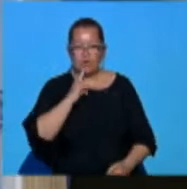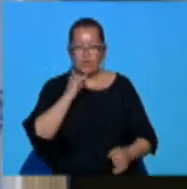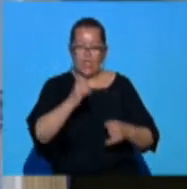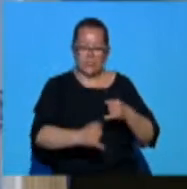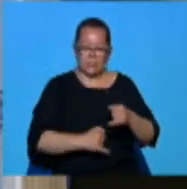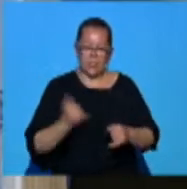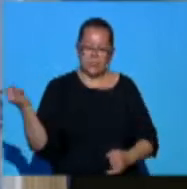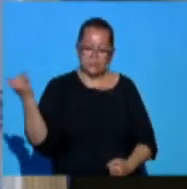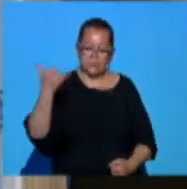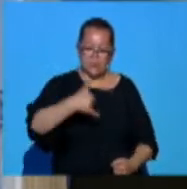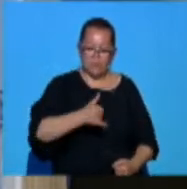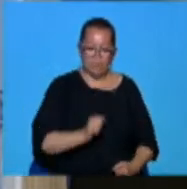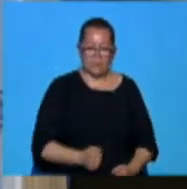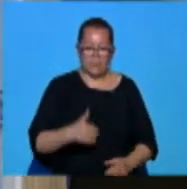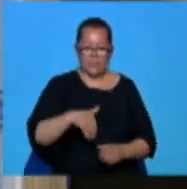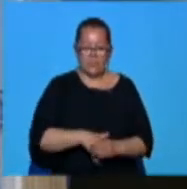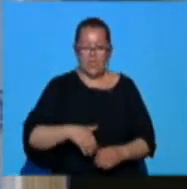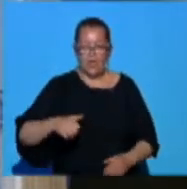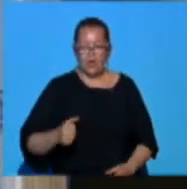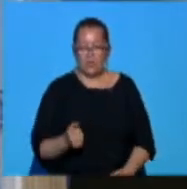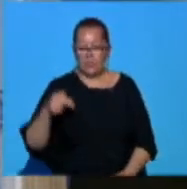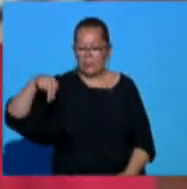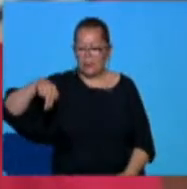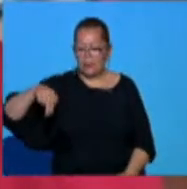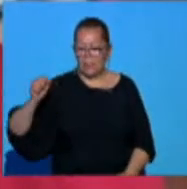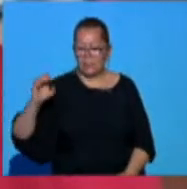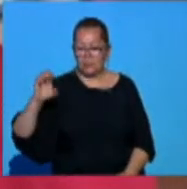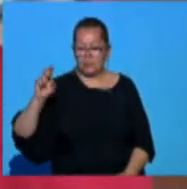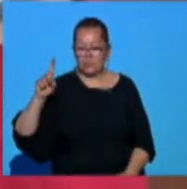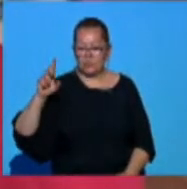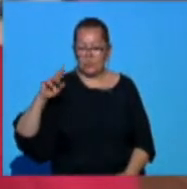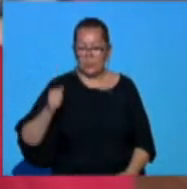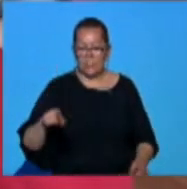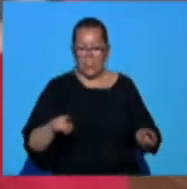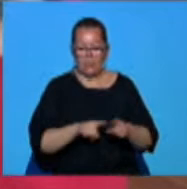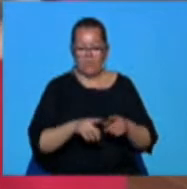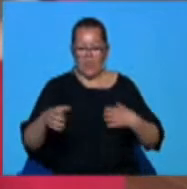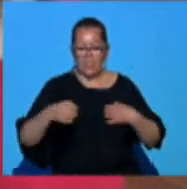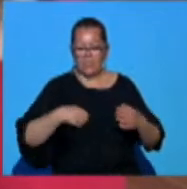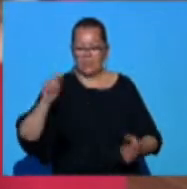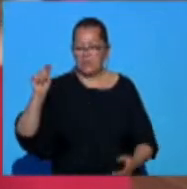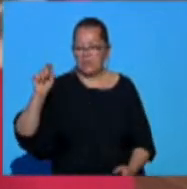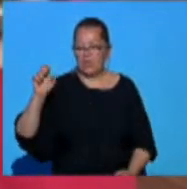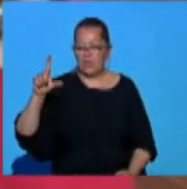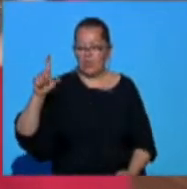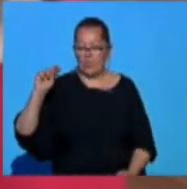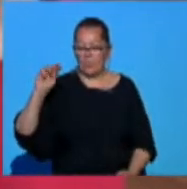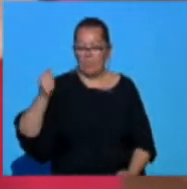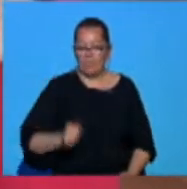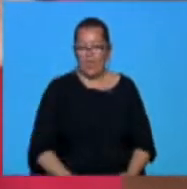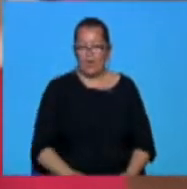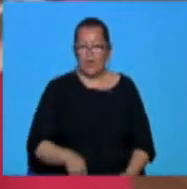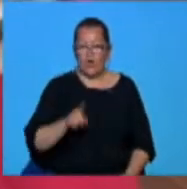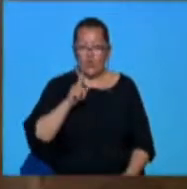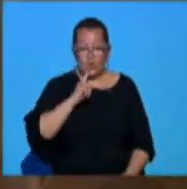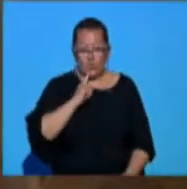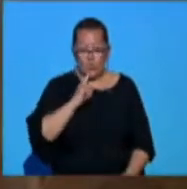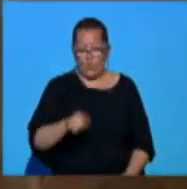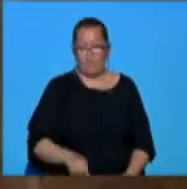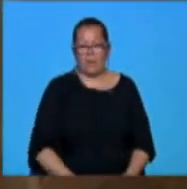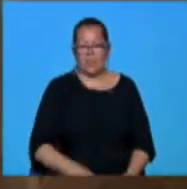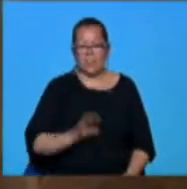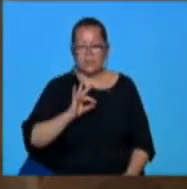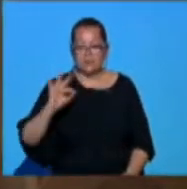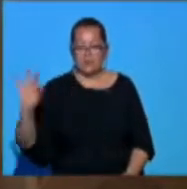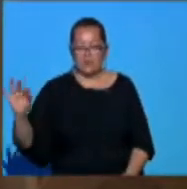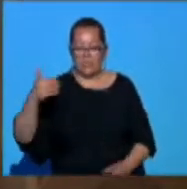să vină în Comuna Nenciulești, sperăm ca și artiștii telor băneni pictori cu renume național să plece